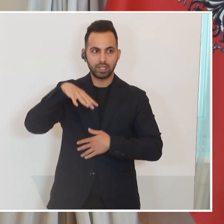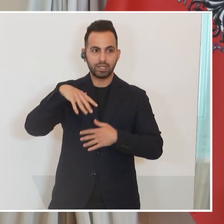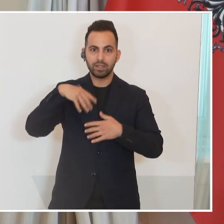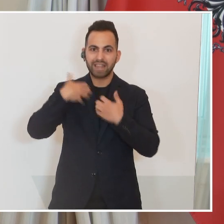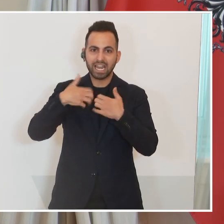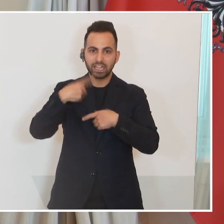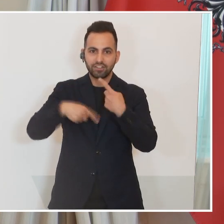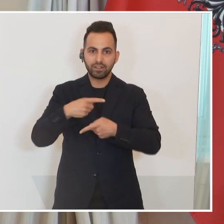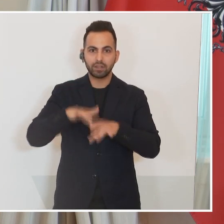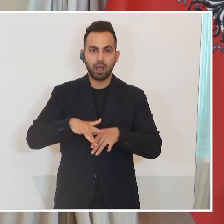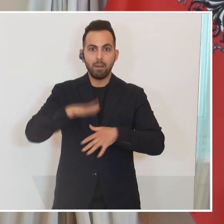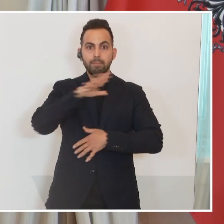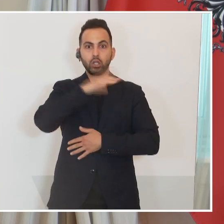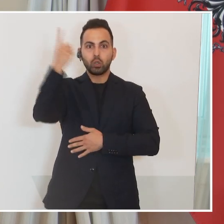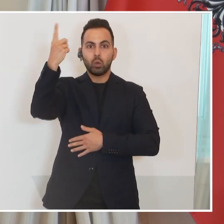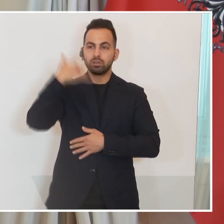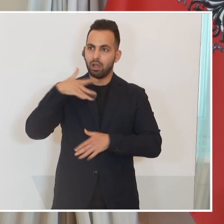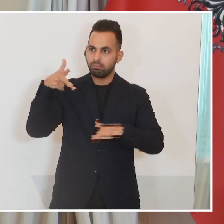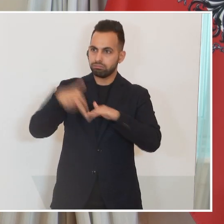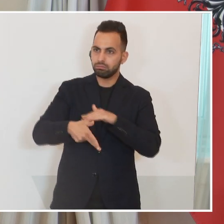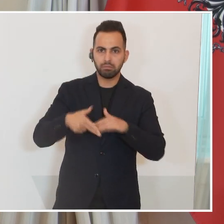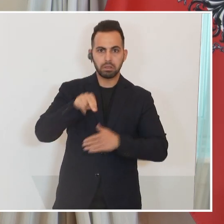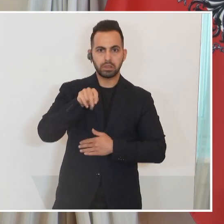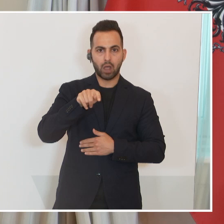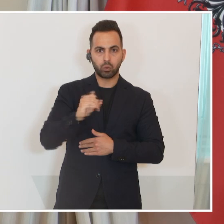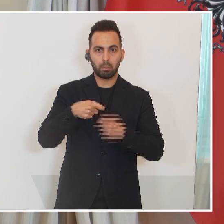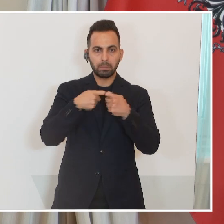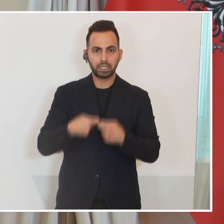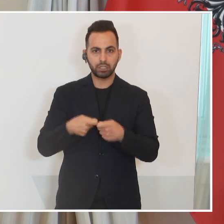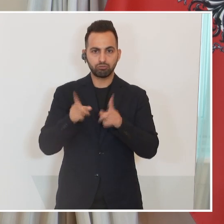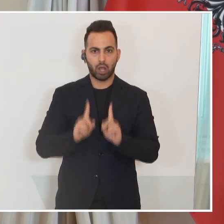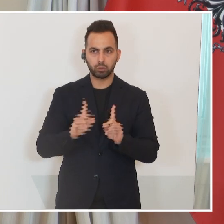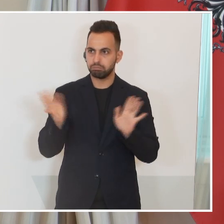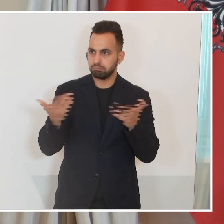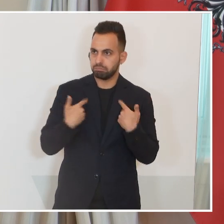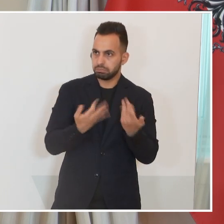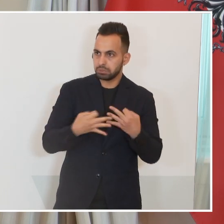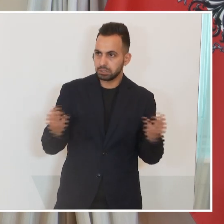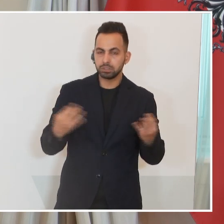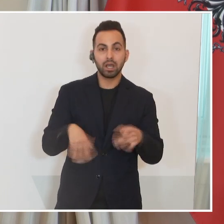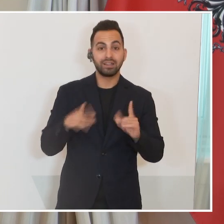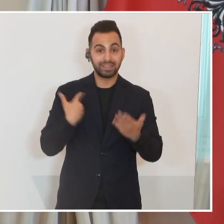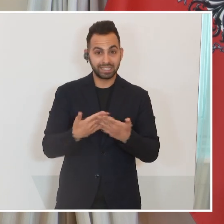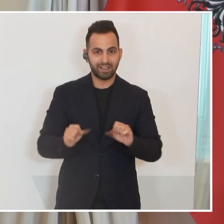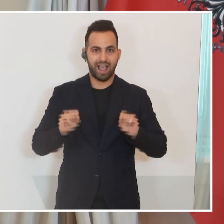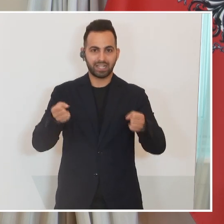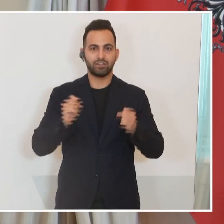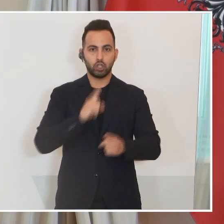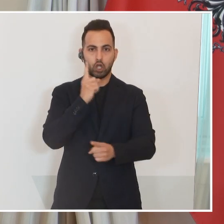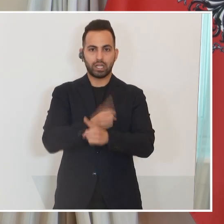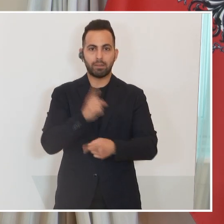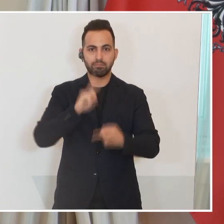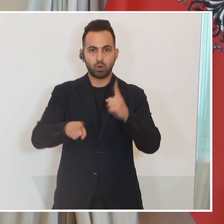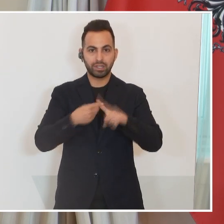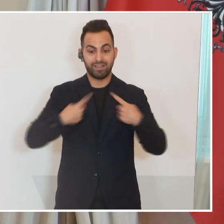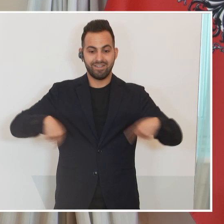umfänglichen Bedrohung durch einen NATO-Mitgliedsstatus. Aber gleichzeitig eben und deswegen aktive Neutralitätspolitik ist es uns